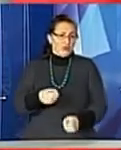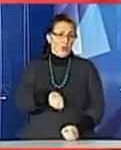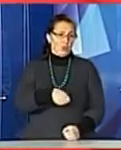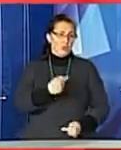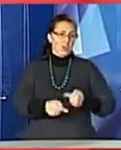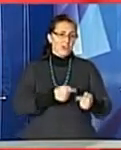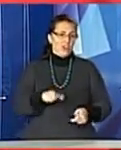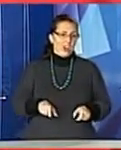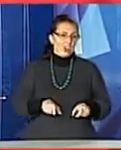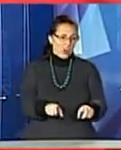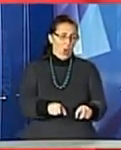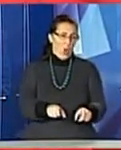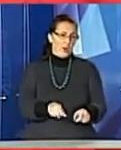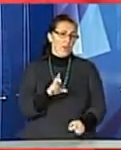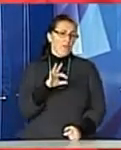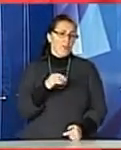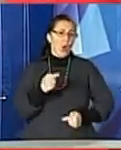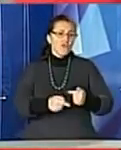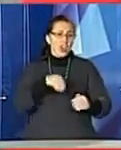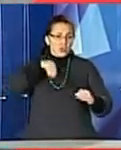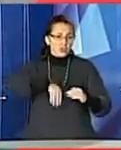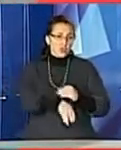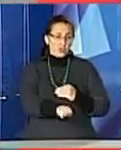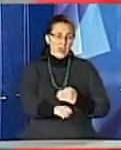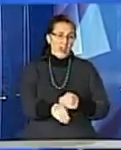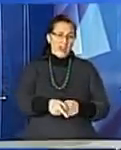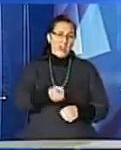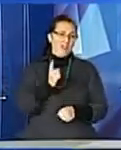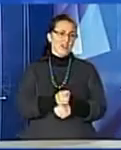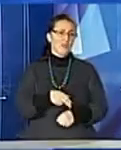переносять сумки, бо через тунелі теж не пускали.